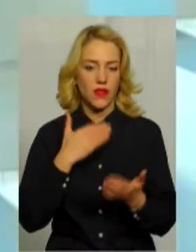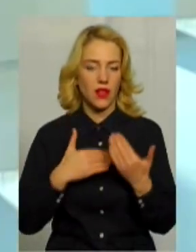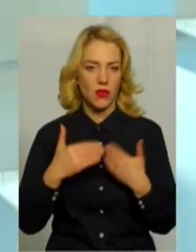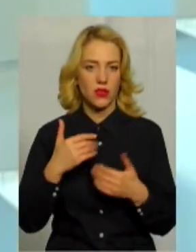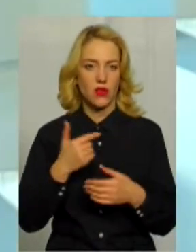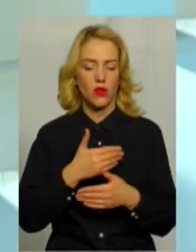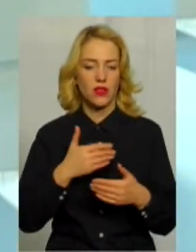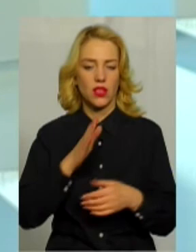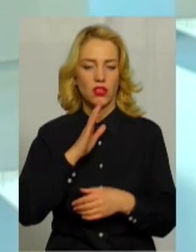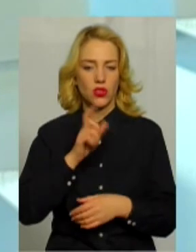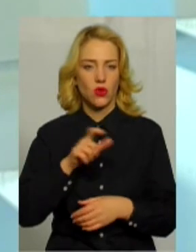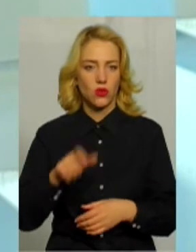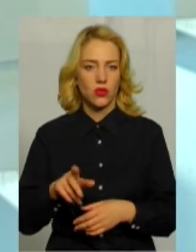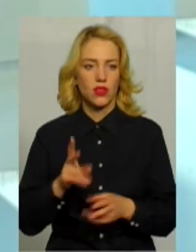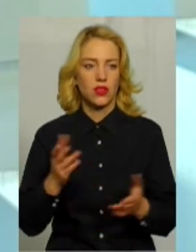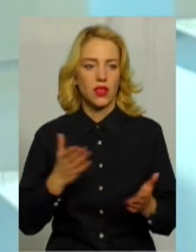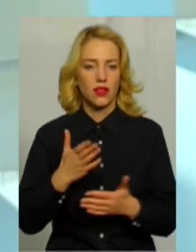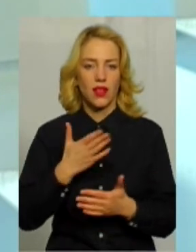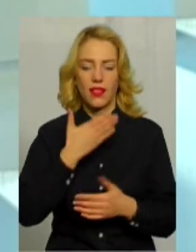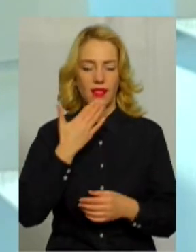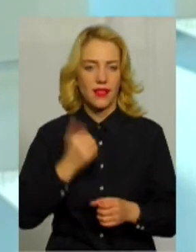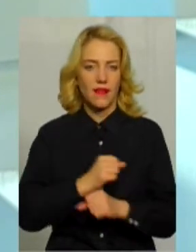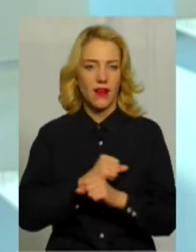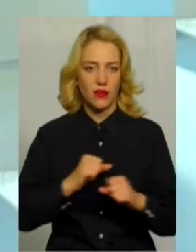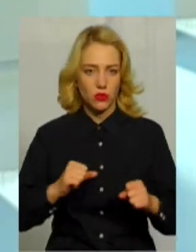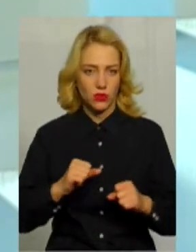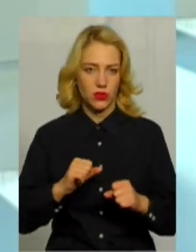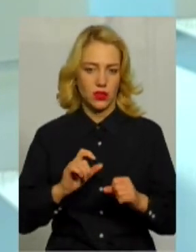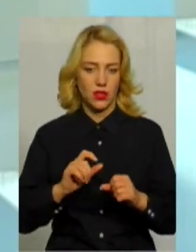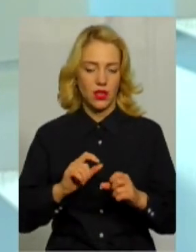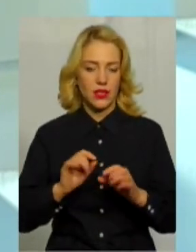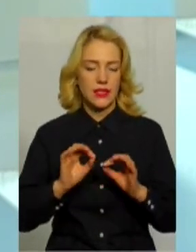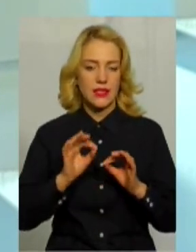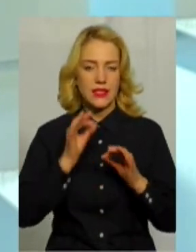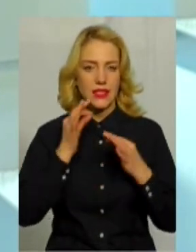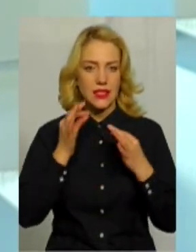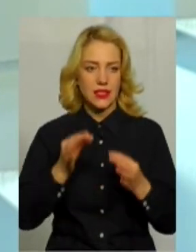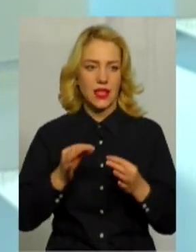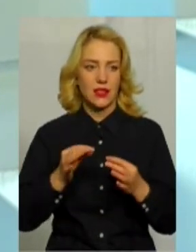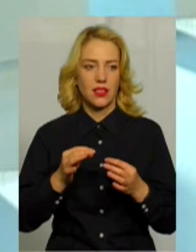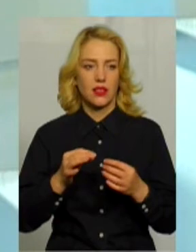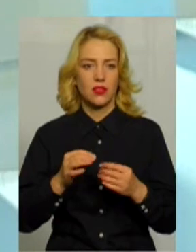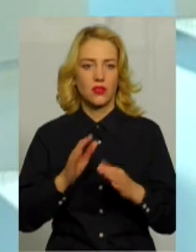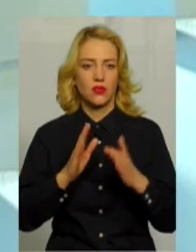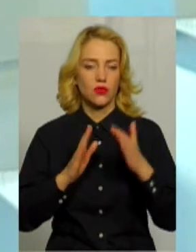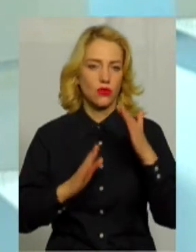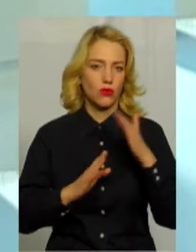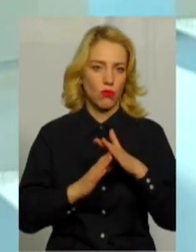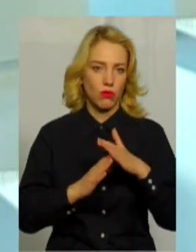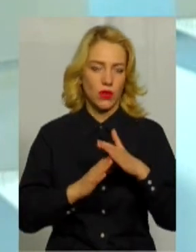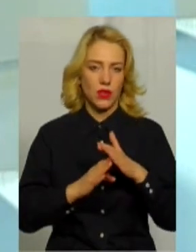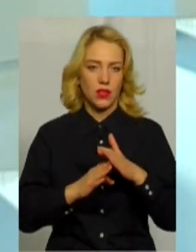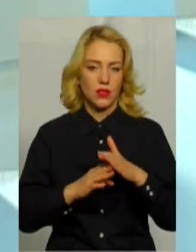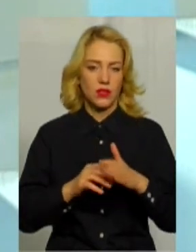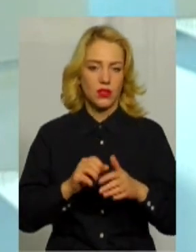жінок, які не наважуються сказати в такий певний момент, що стоп, зупинися, начини насильство.